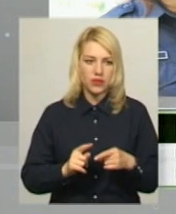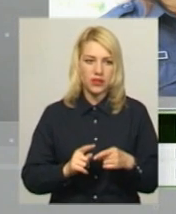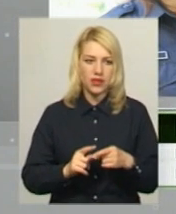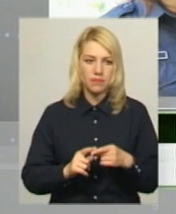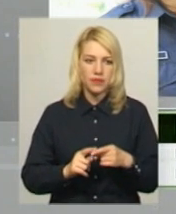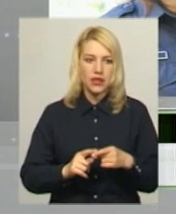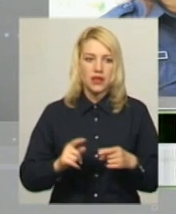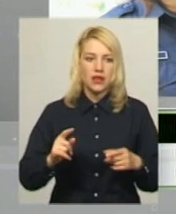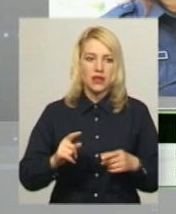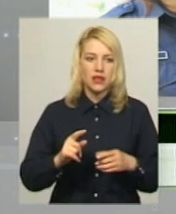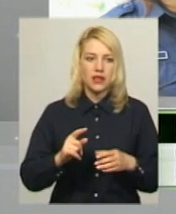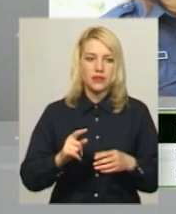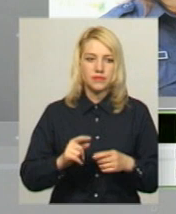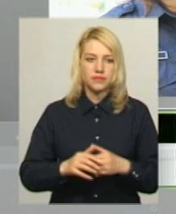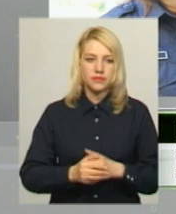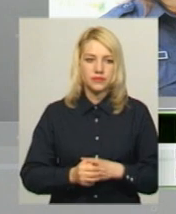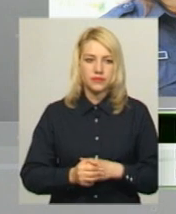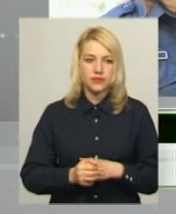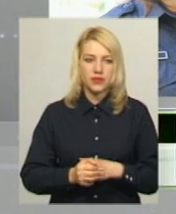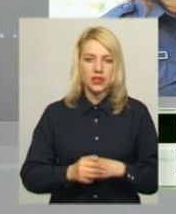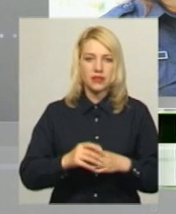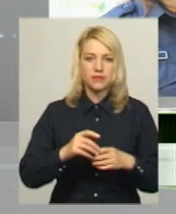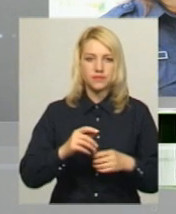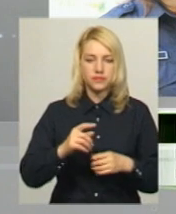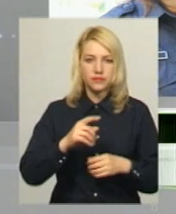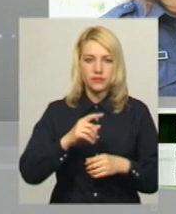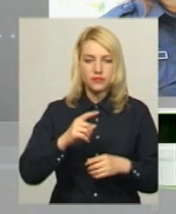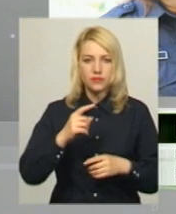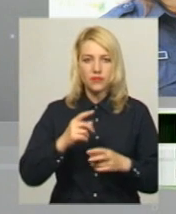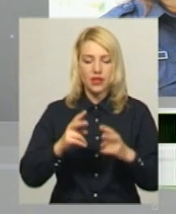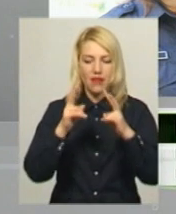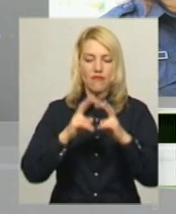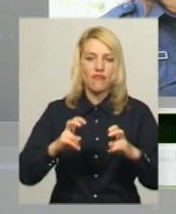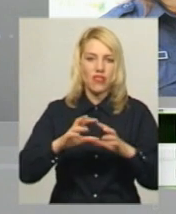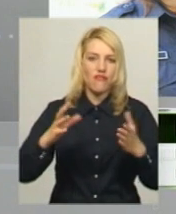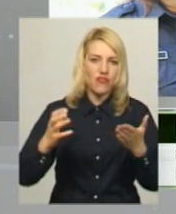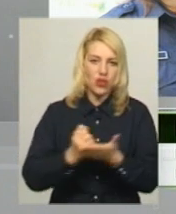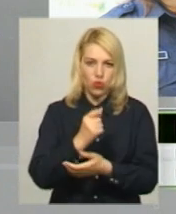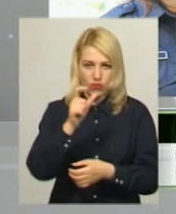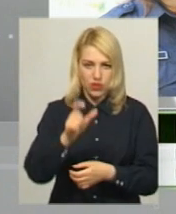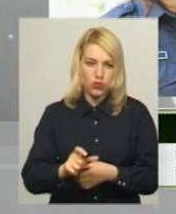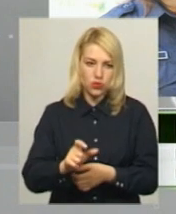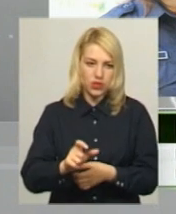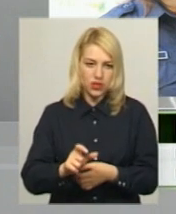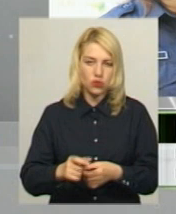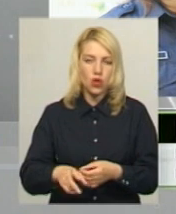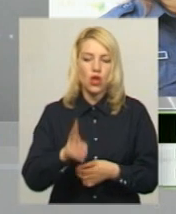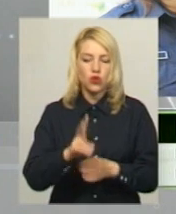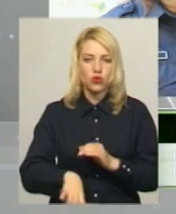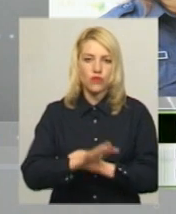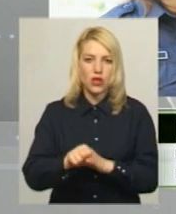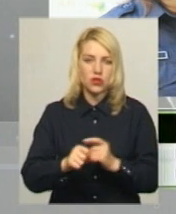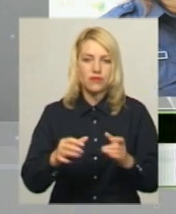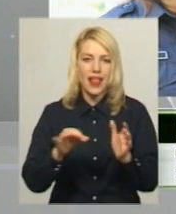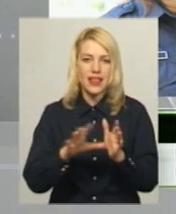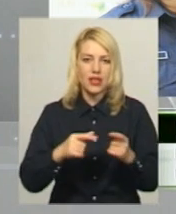який викрадав електроінструменти здачних будиночків. Більшу частину викритих речей у нього правоохоронці вилучили. Незабаром вони